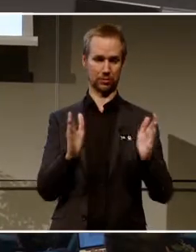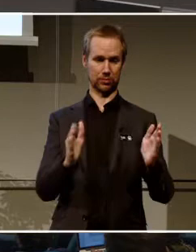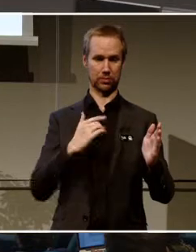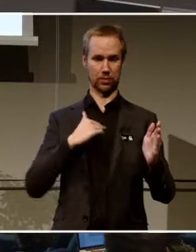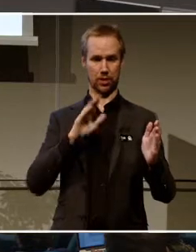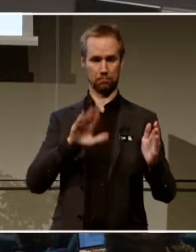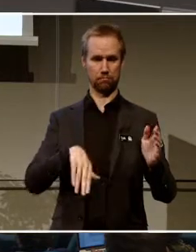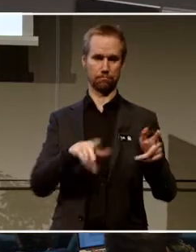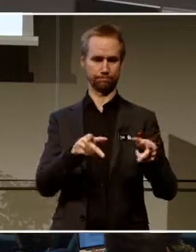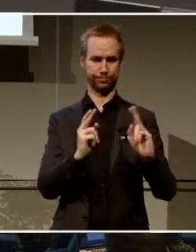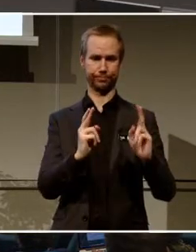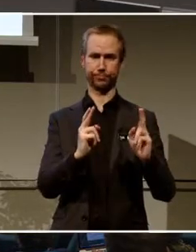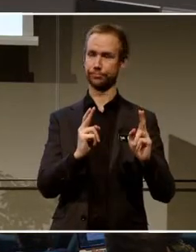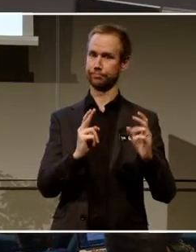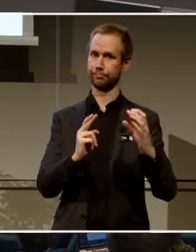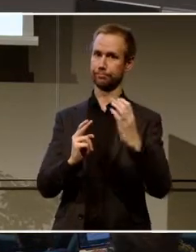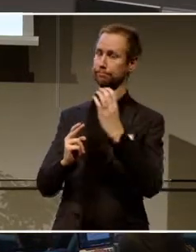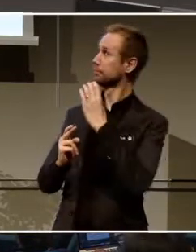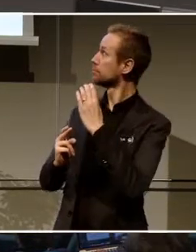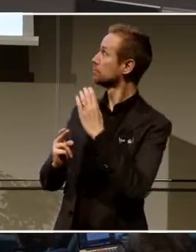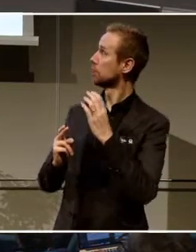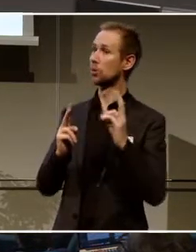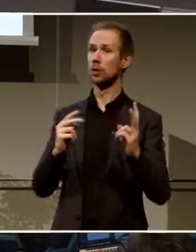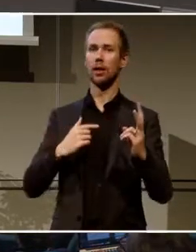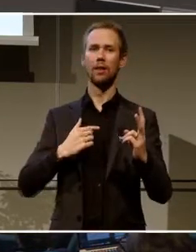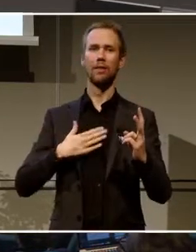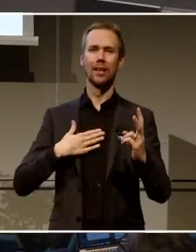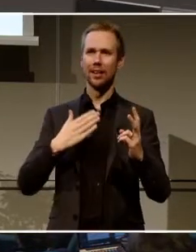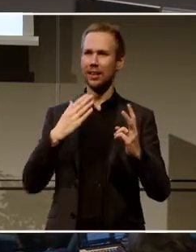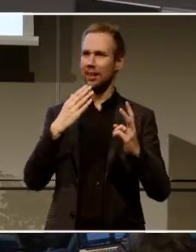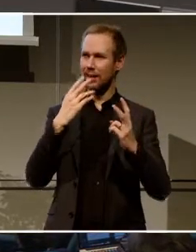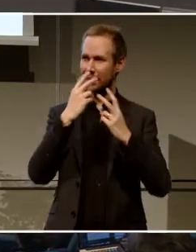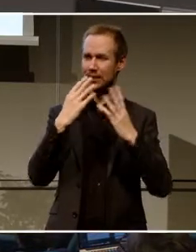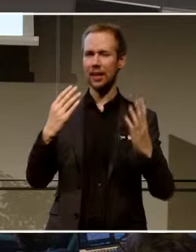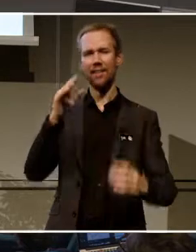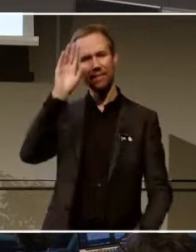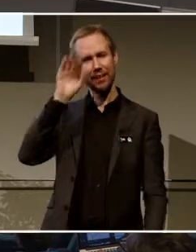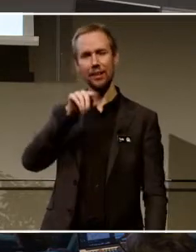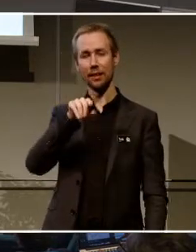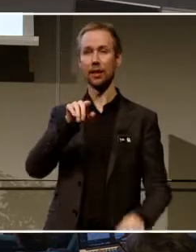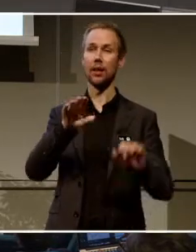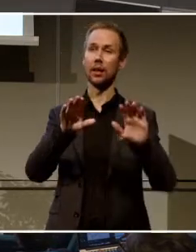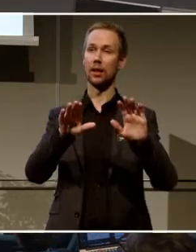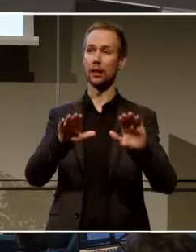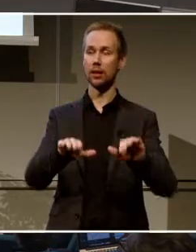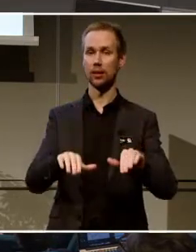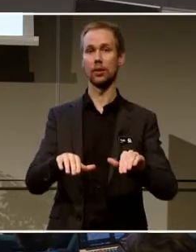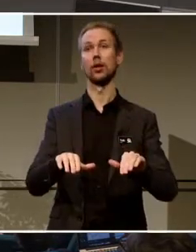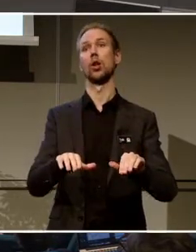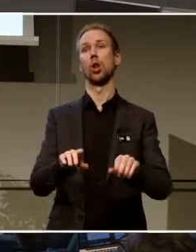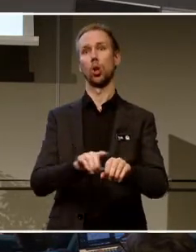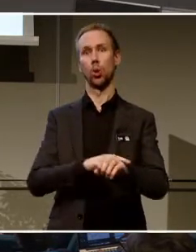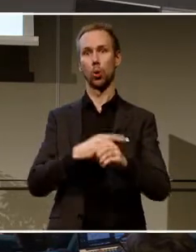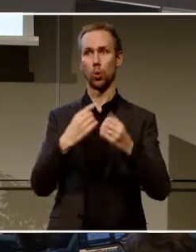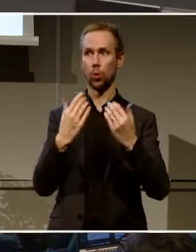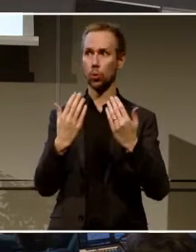Sen så vill jag bara visa det här. Jag vet att ni är lite mosiga i huvudet nu efter den här långa konferensen. Nej, ingen lång konferens.